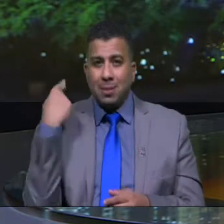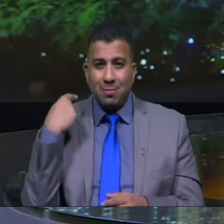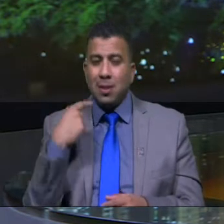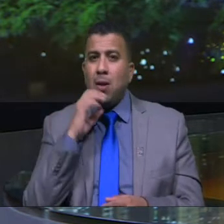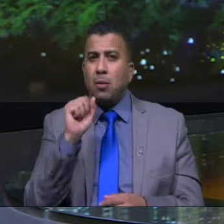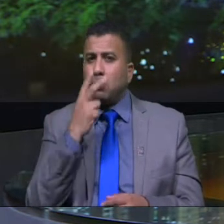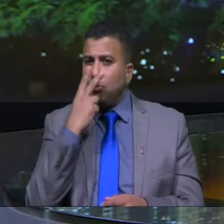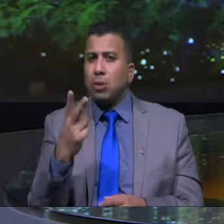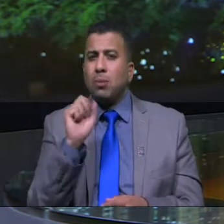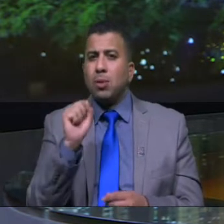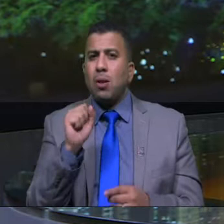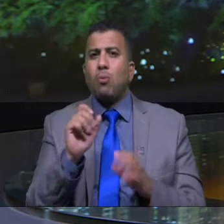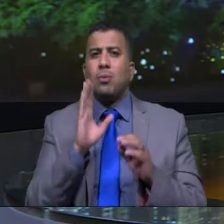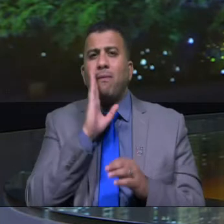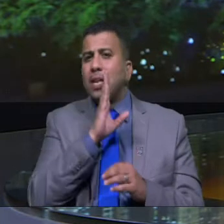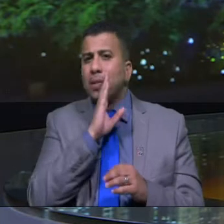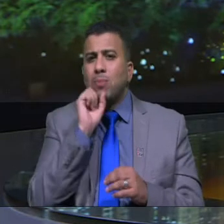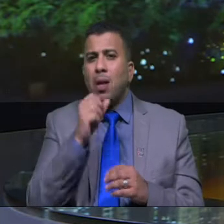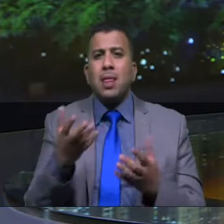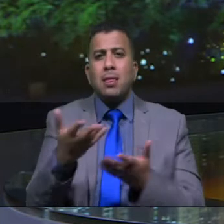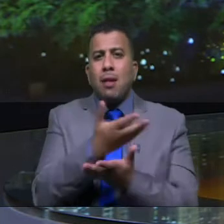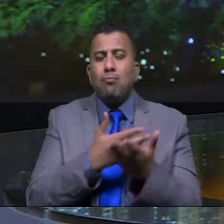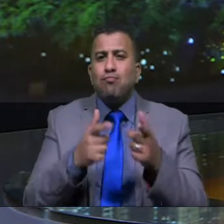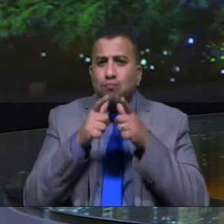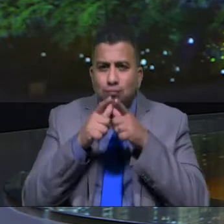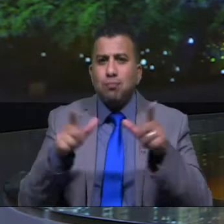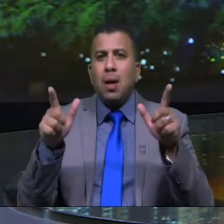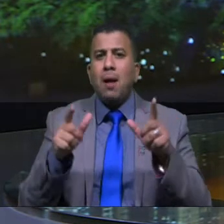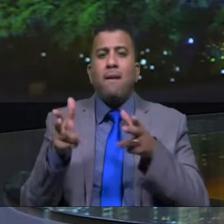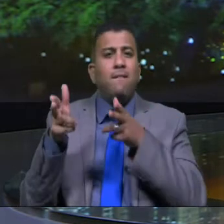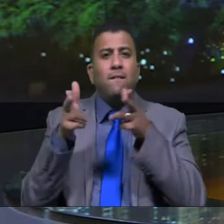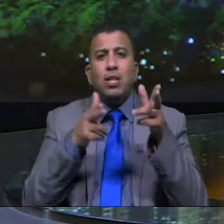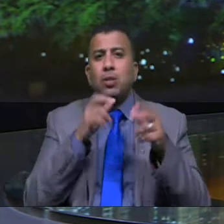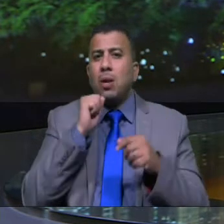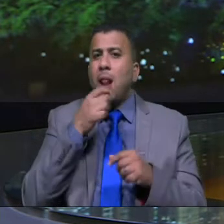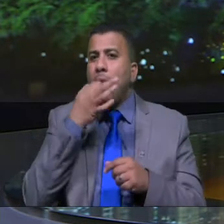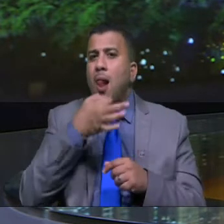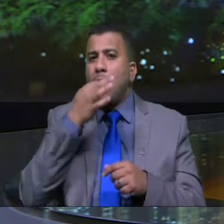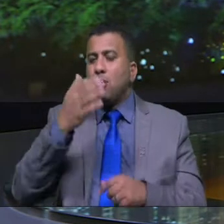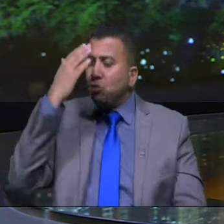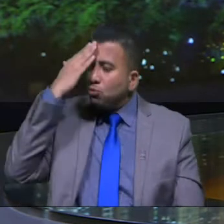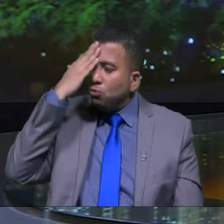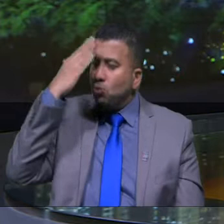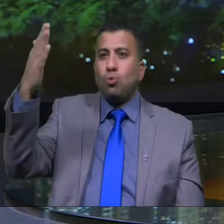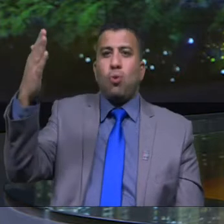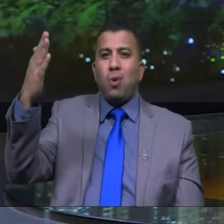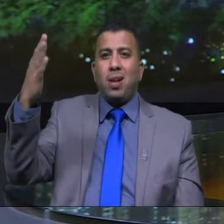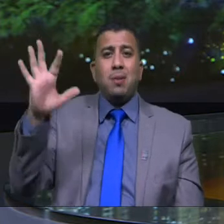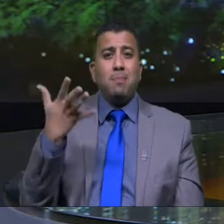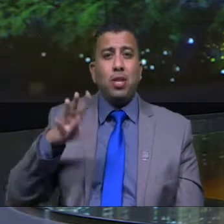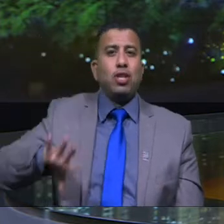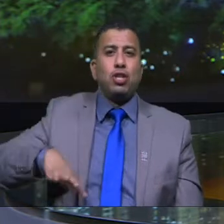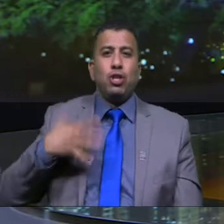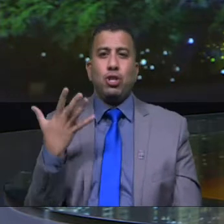الماضي تشهد منصات التواصل الاجتماعي المختلفة تدول عبارات ومقاطع فيديو تحمل مشاعر